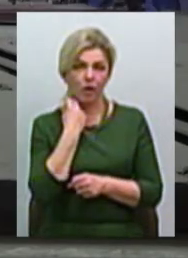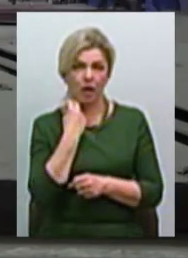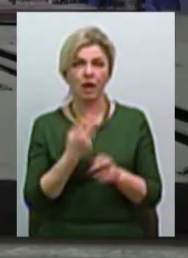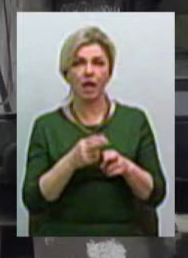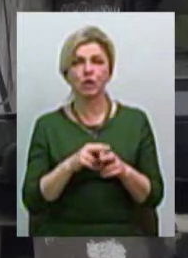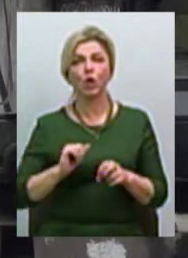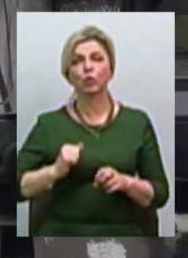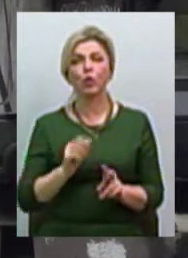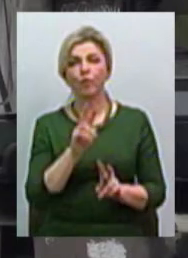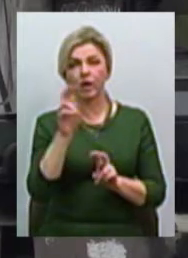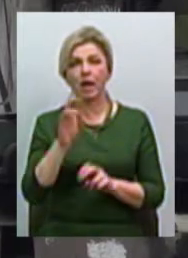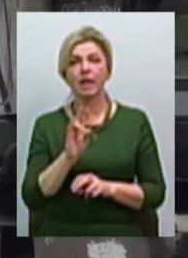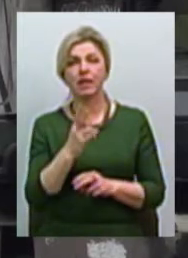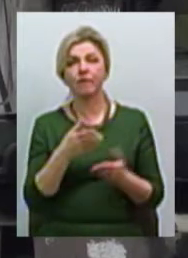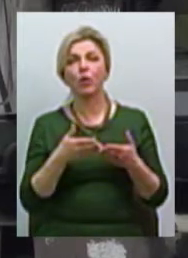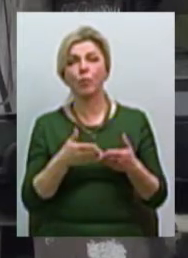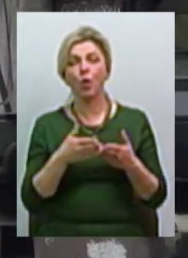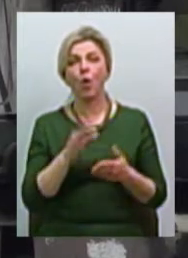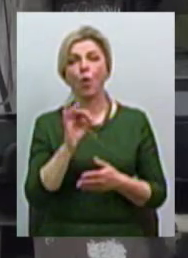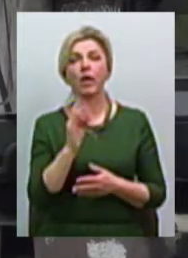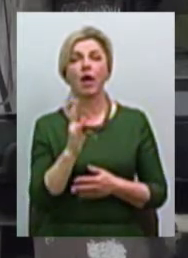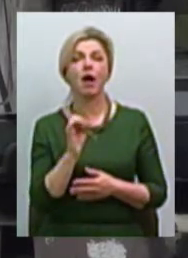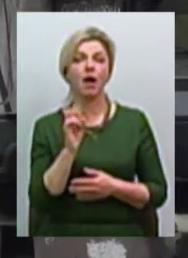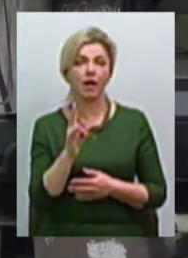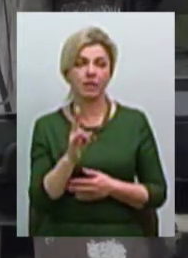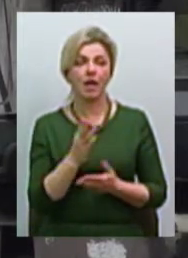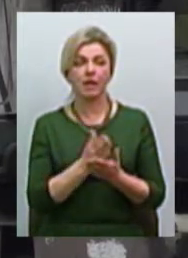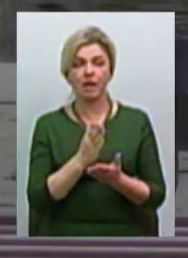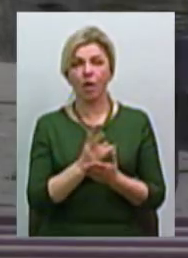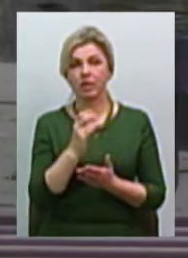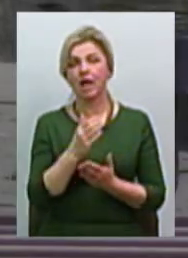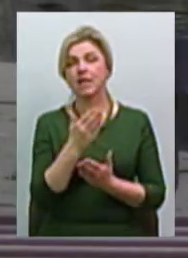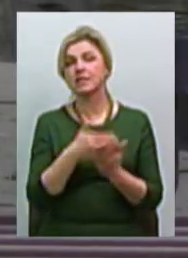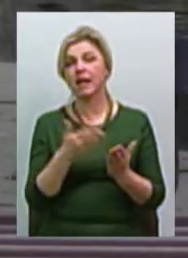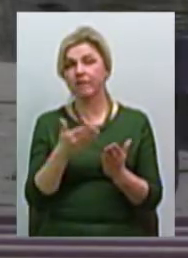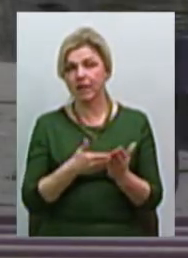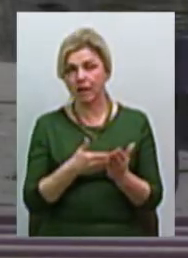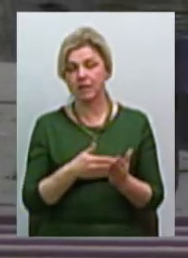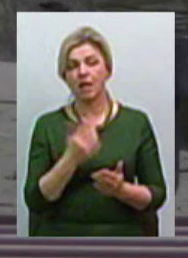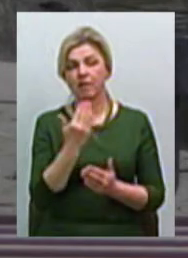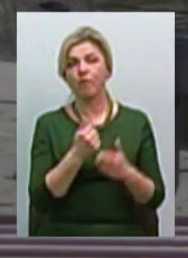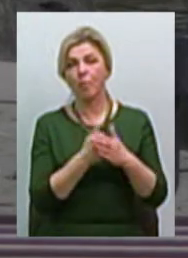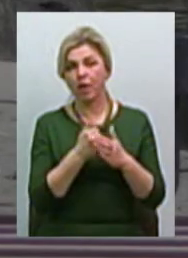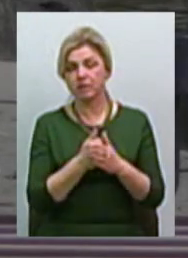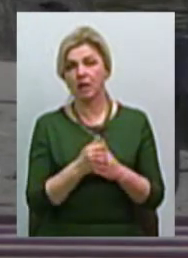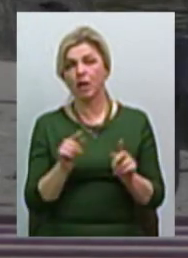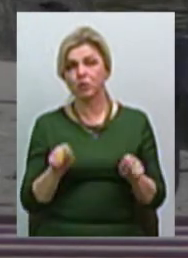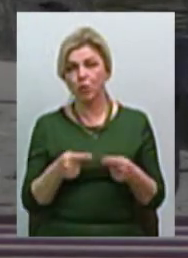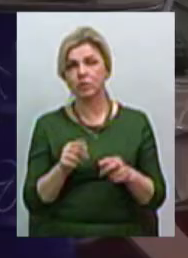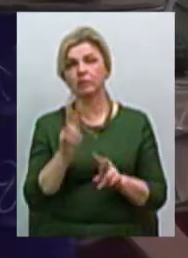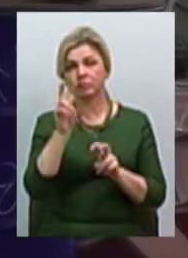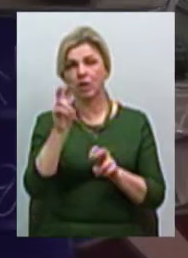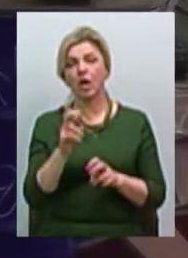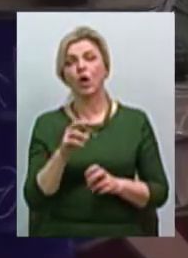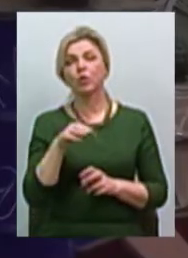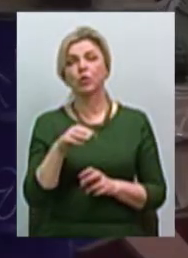акціонерне товариство «Миколаївський суднобудівний завод «Океан» перебуває на стадії ліквідації. На його базі створено ТОВ «Суднобудівний завод «Океан», який